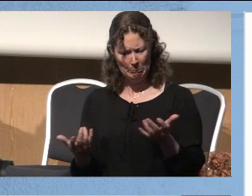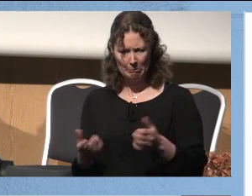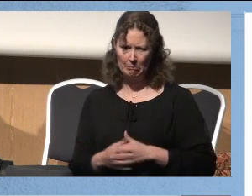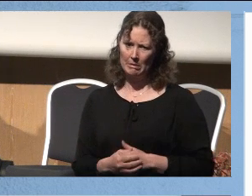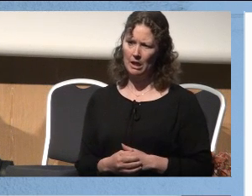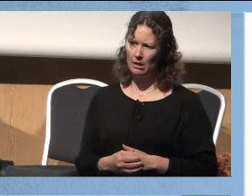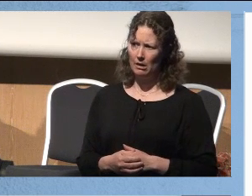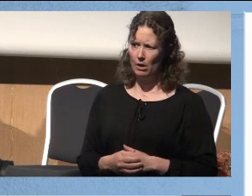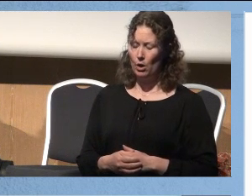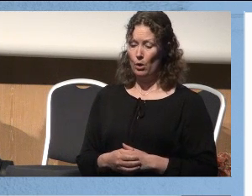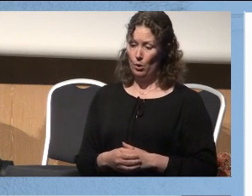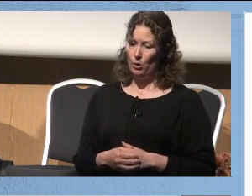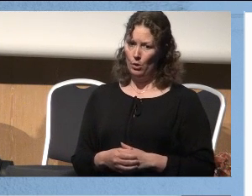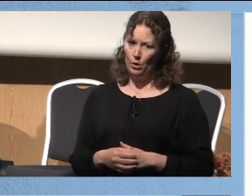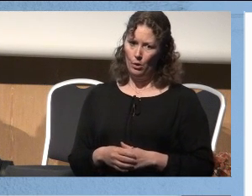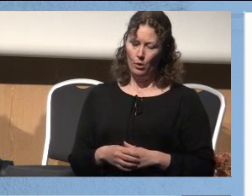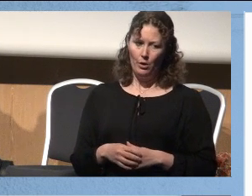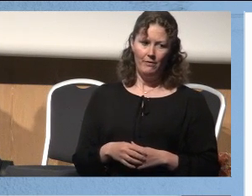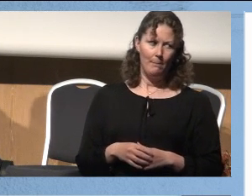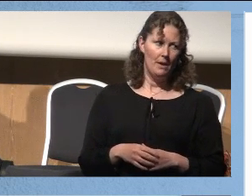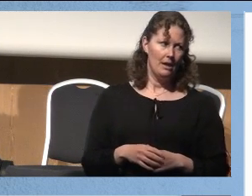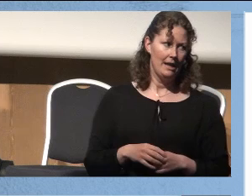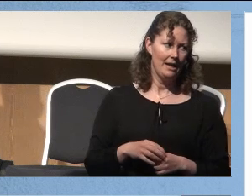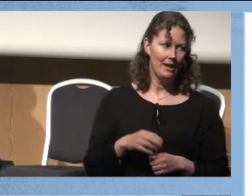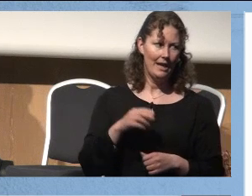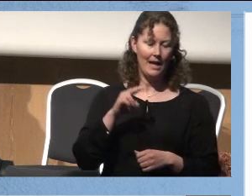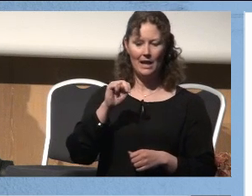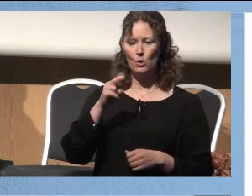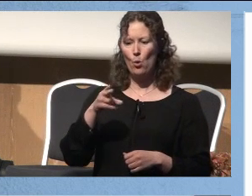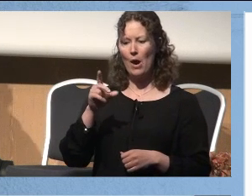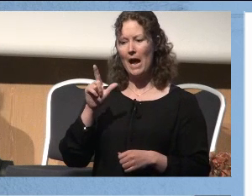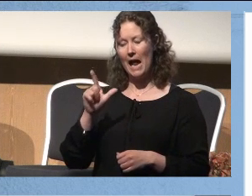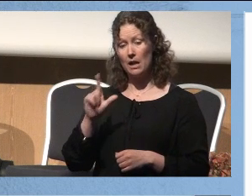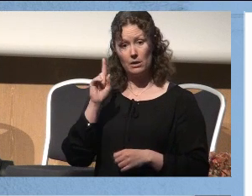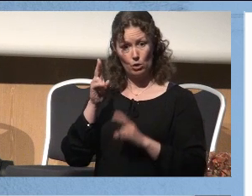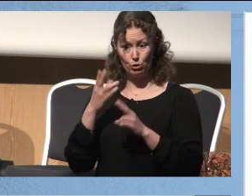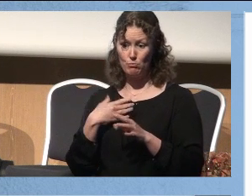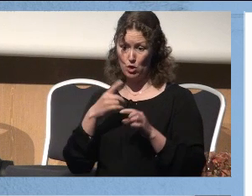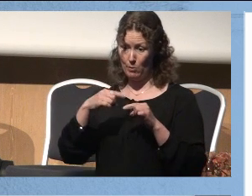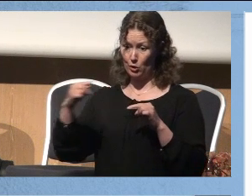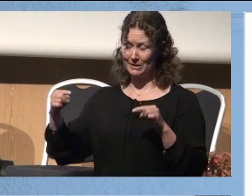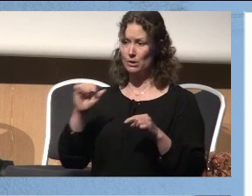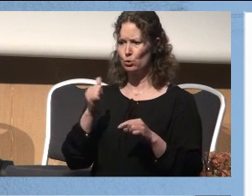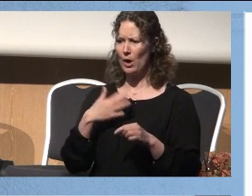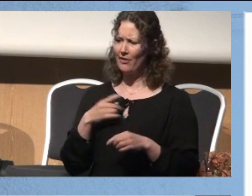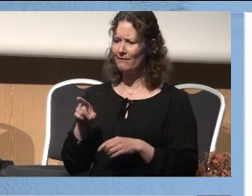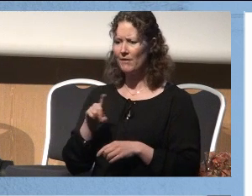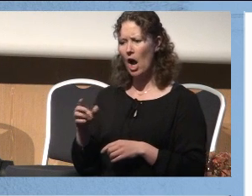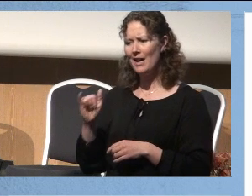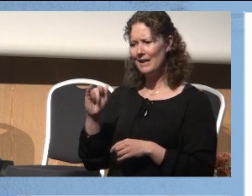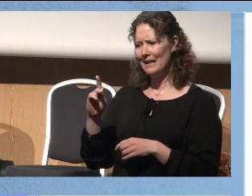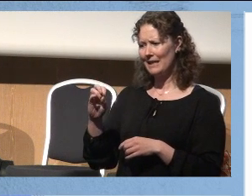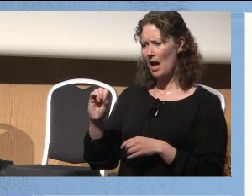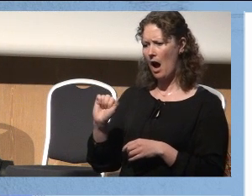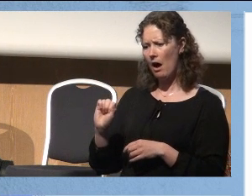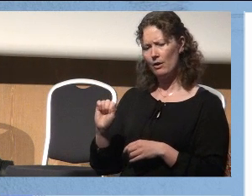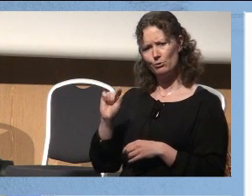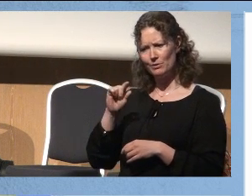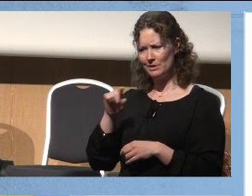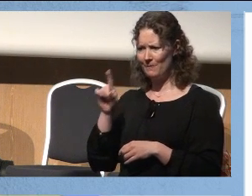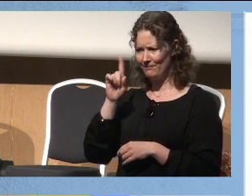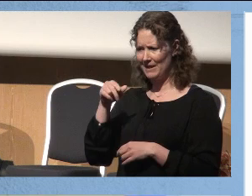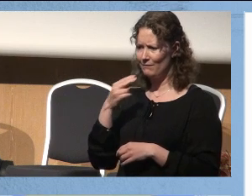Posten og DHL kan selvfølgelig alt om logistikk. Det kan IKEA også. Jeg skulle gjerne hatt en ansats fra IKEA som visste hvordan du fant frem der.